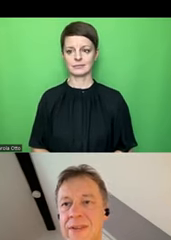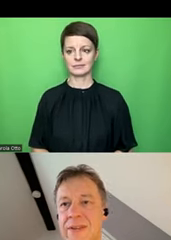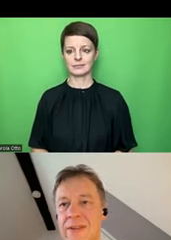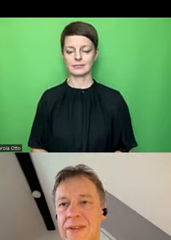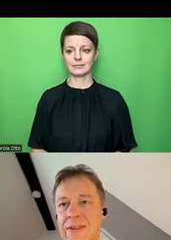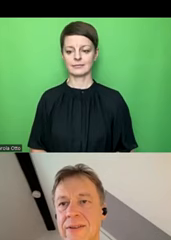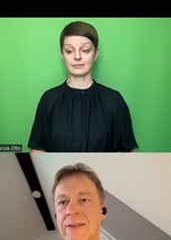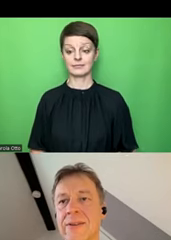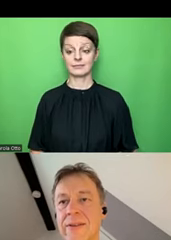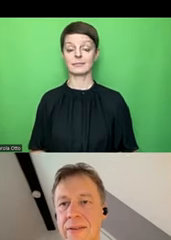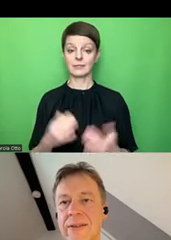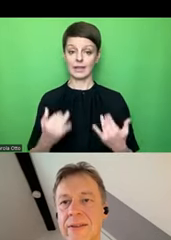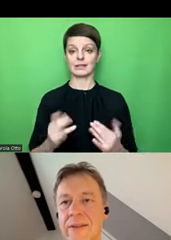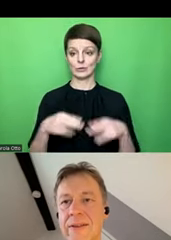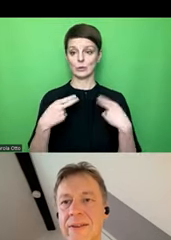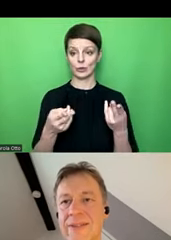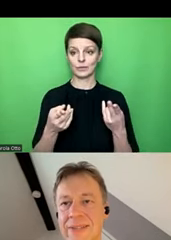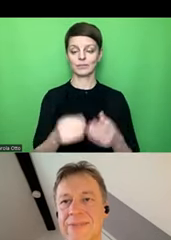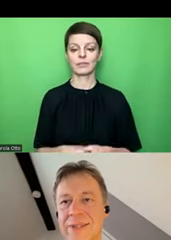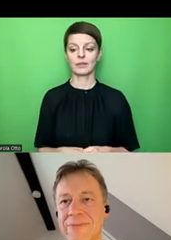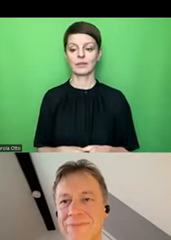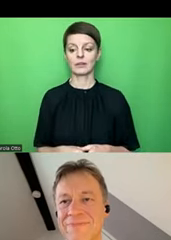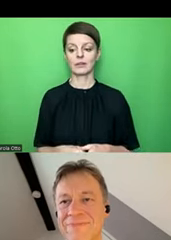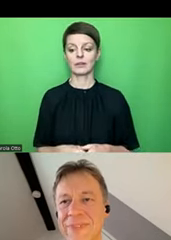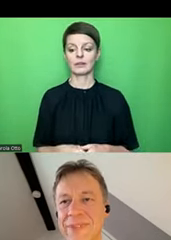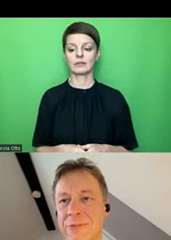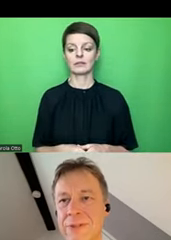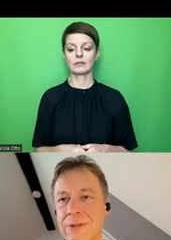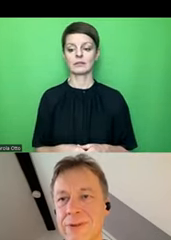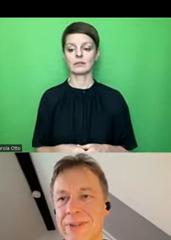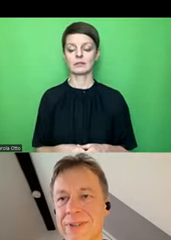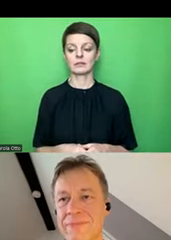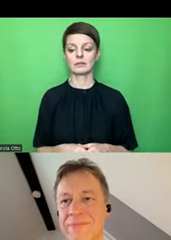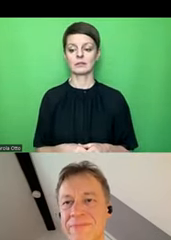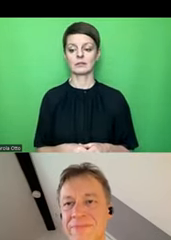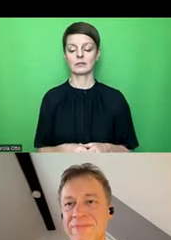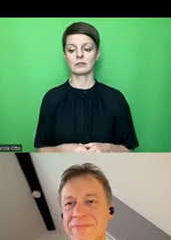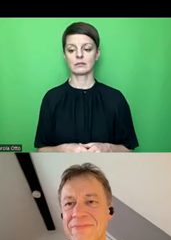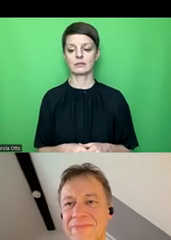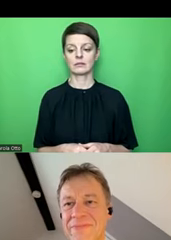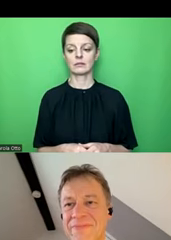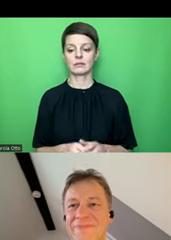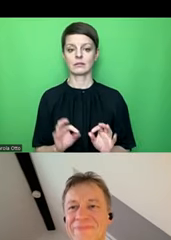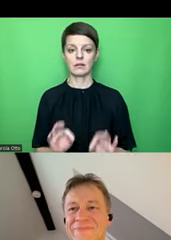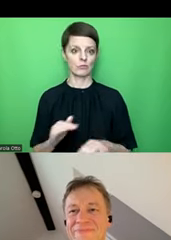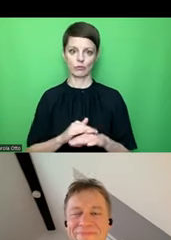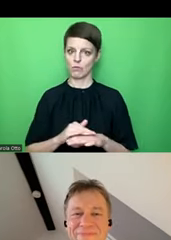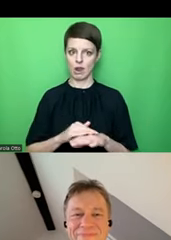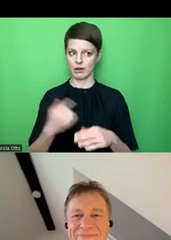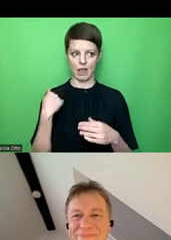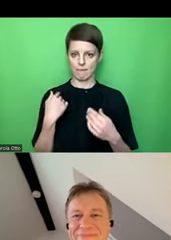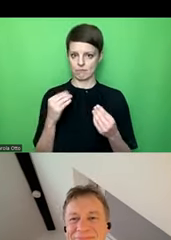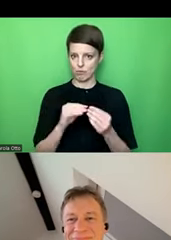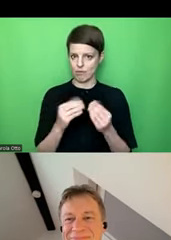In Spanien? Jetzt wieder. Jetzt können wir dich wieder hören. Alles klar. Tut mir leid, ich weiß nicht.